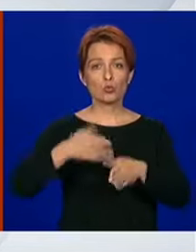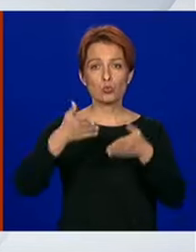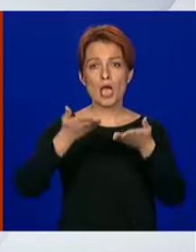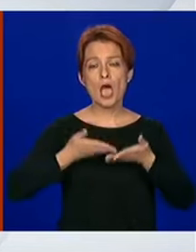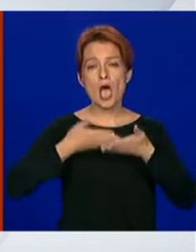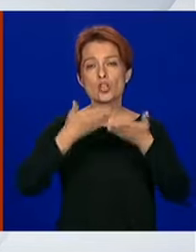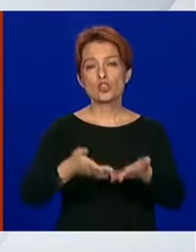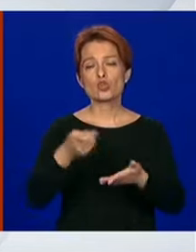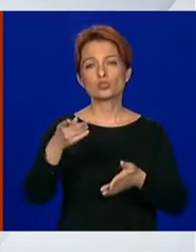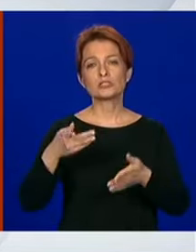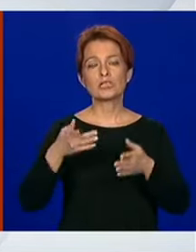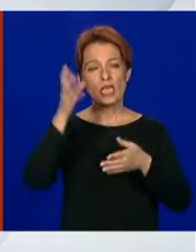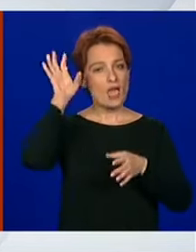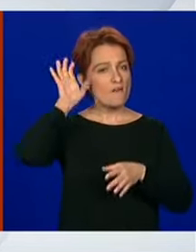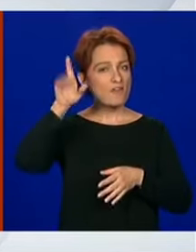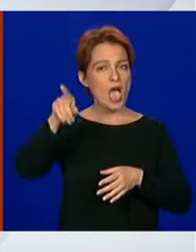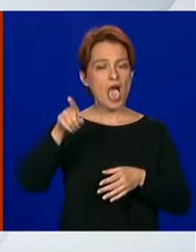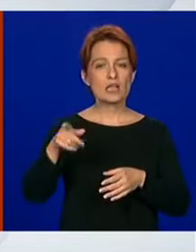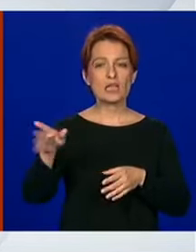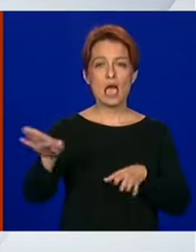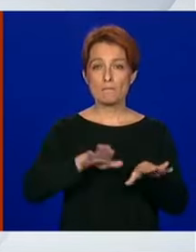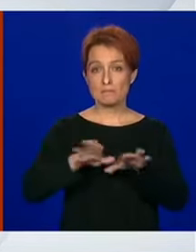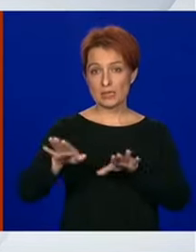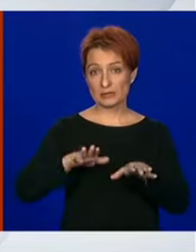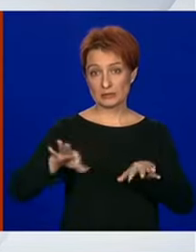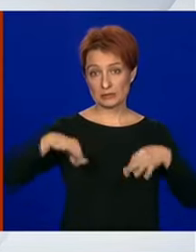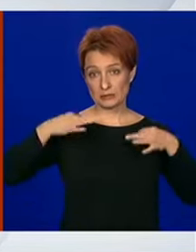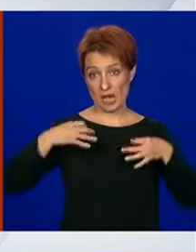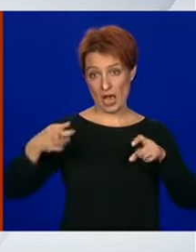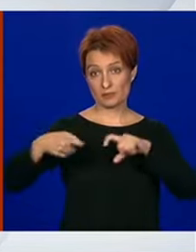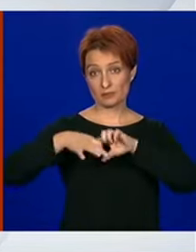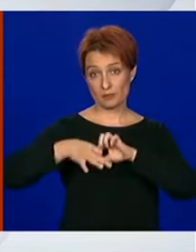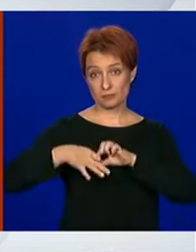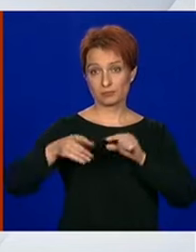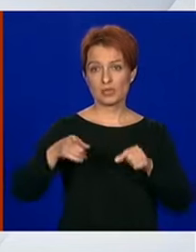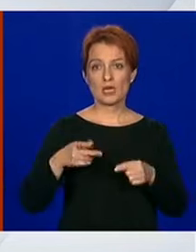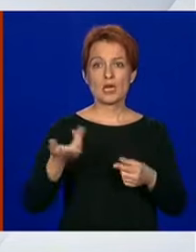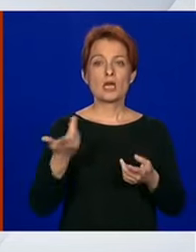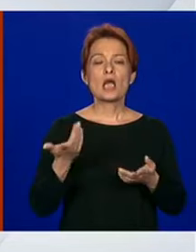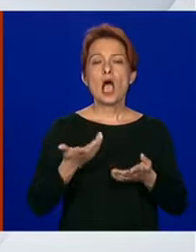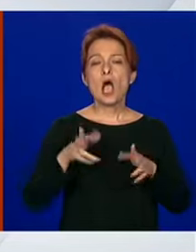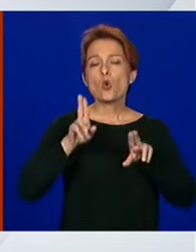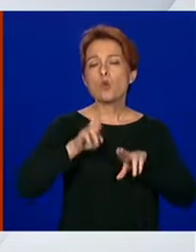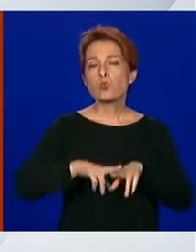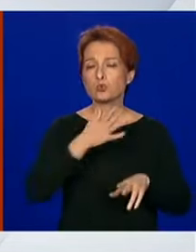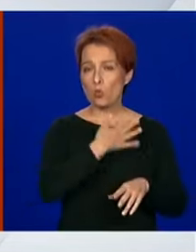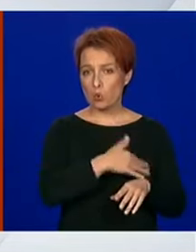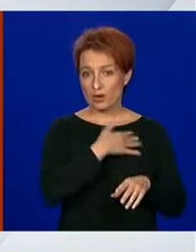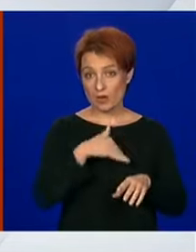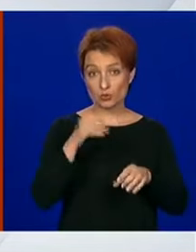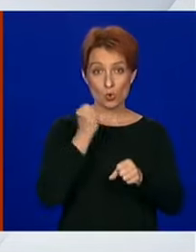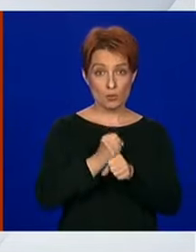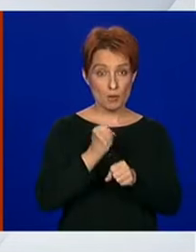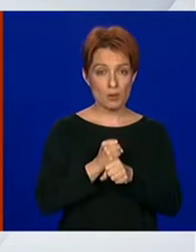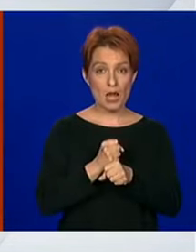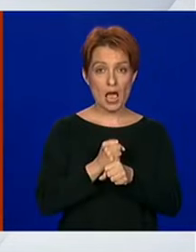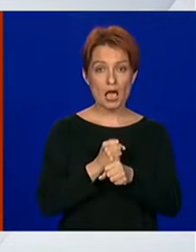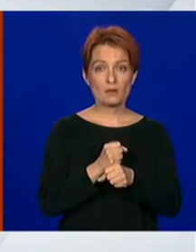ministra zdravstva. Što se tiče načina kako će se to u Hrvatskoj napraviti, dakle, to je jedna